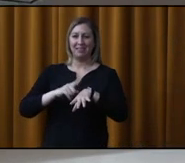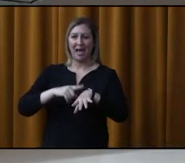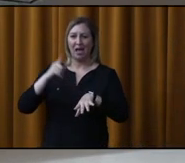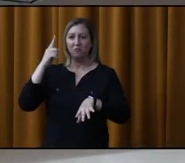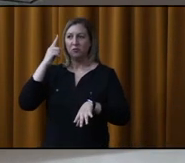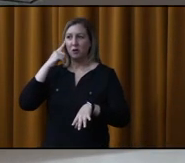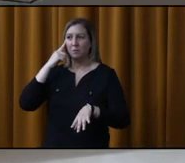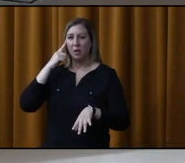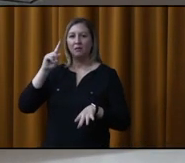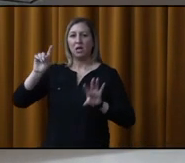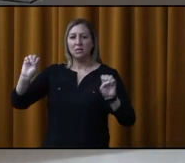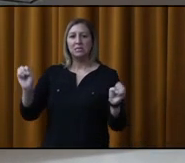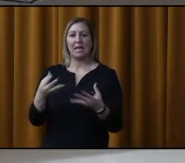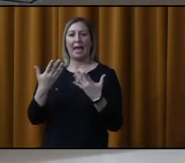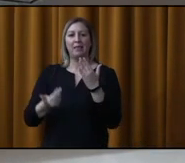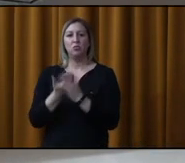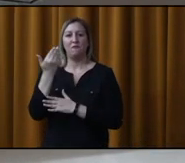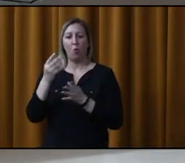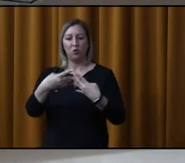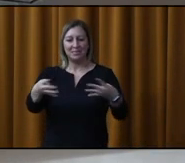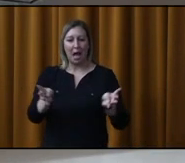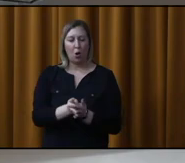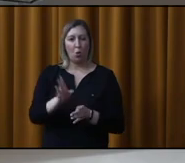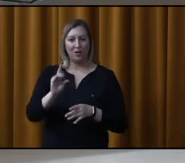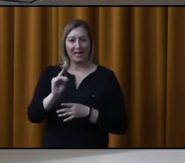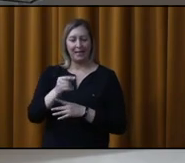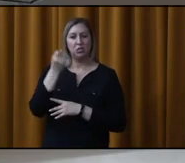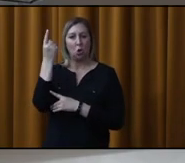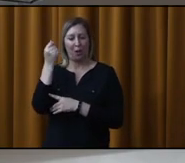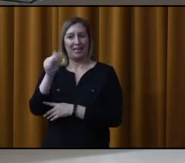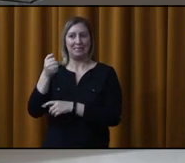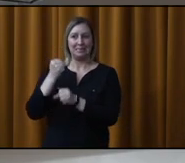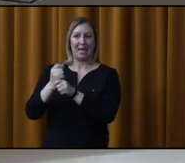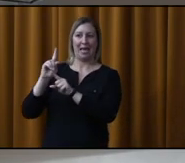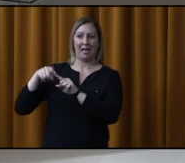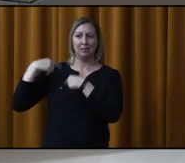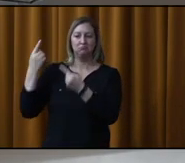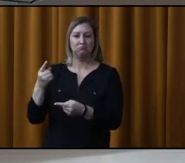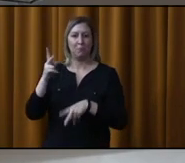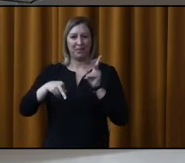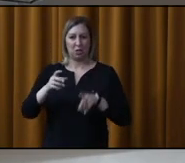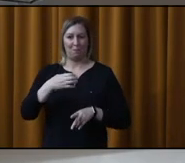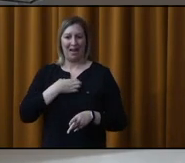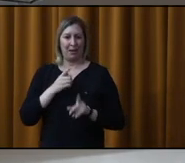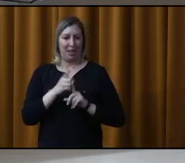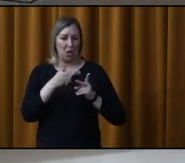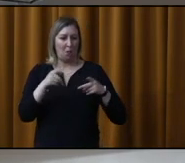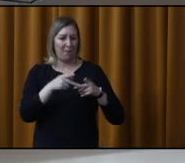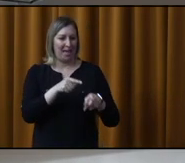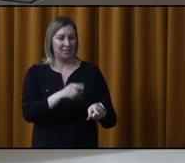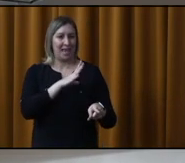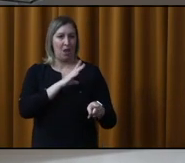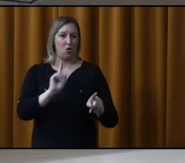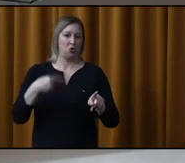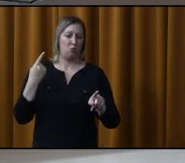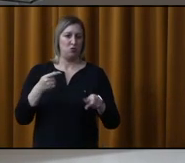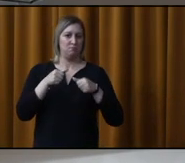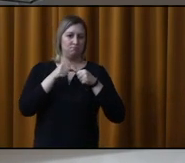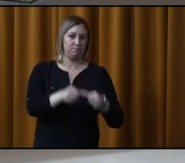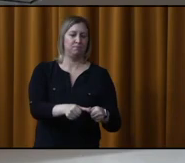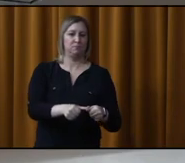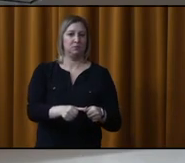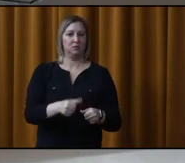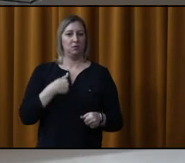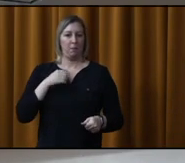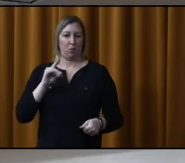prendre avant de créer des nouveaux enclos canins? Je comprends que ça fait dix ans qu'il des gens qui se plaignent, mais le parc est là depuis plusieurs années, mon chien va avoir quatre ans,